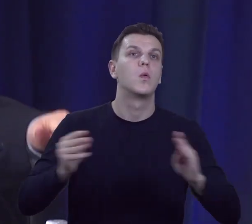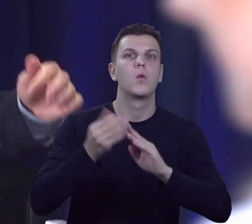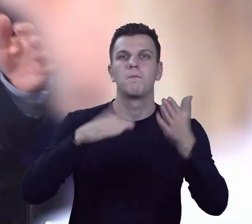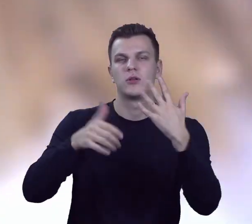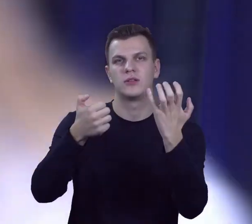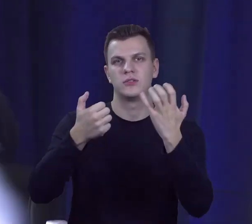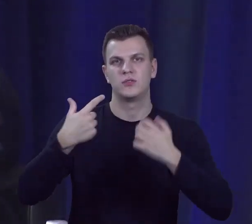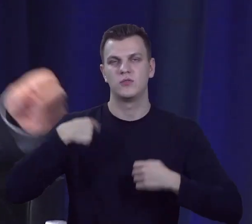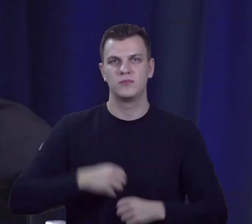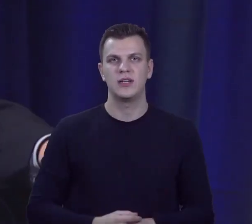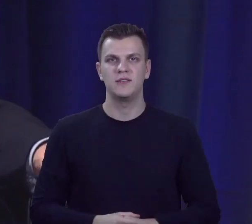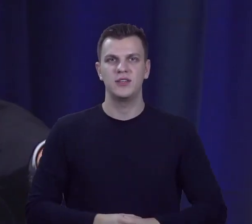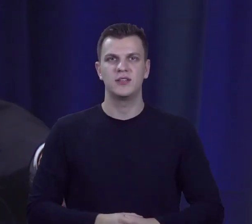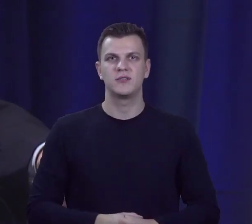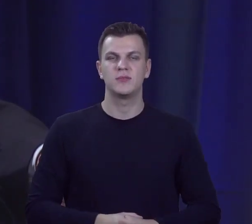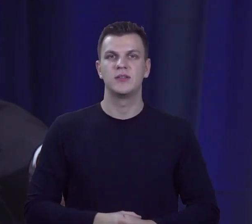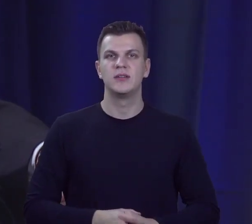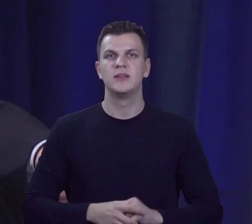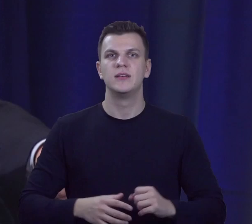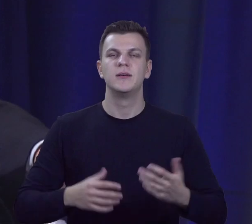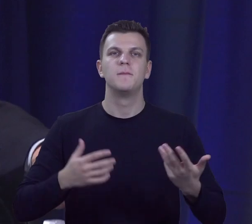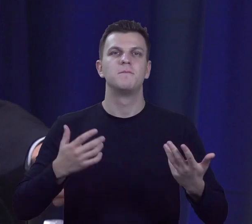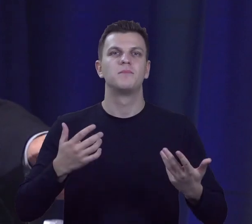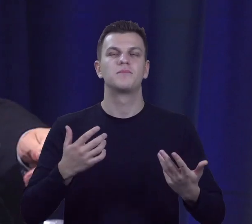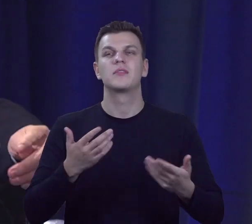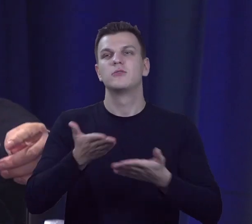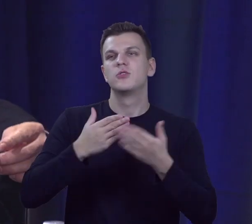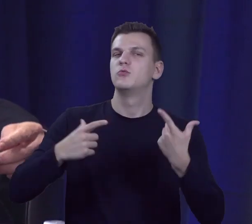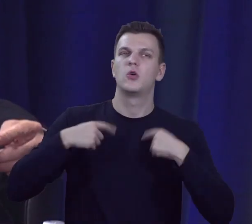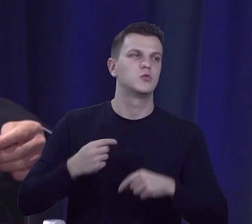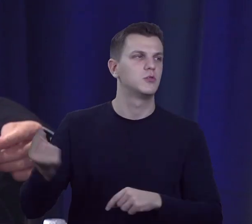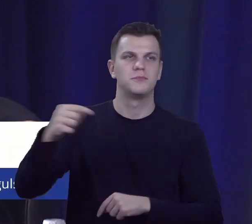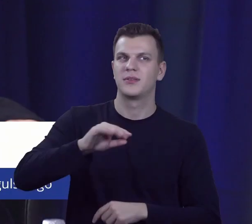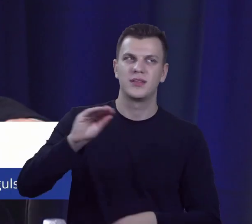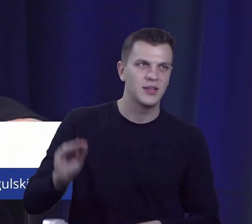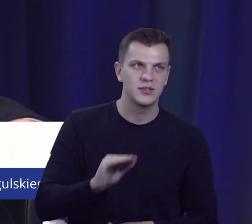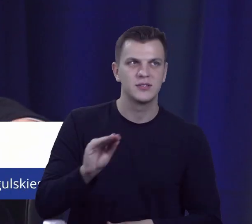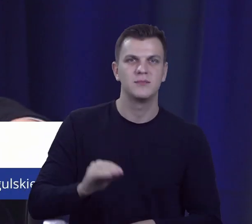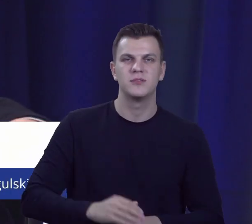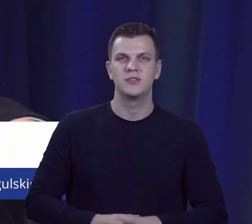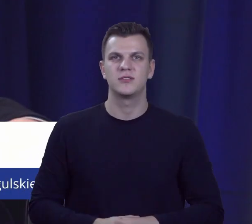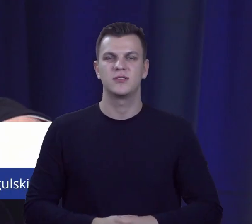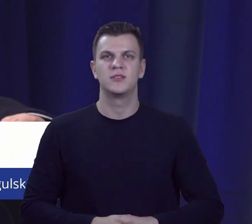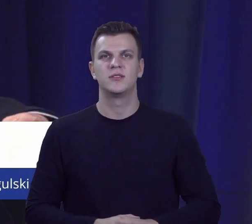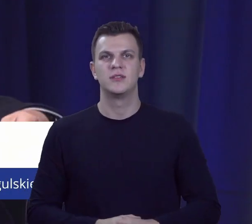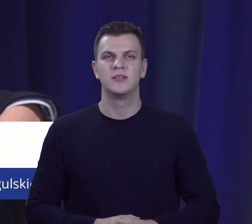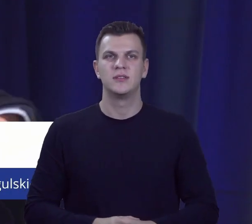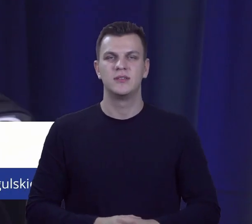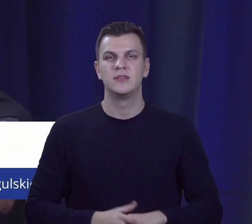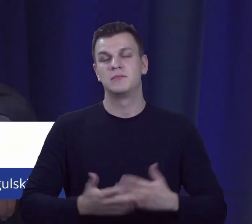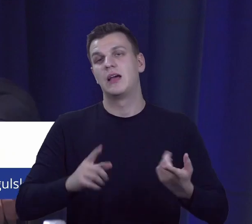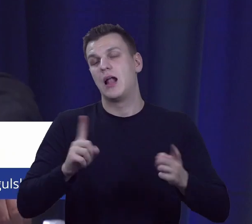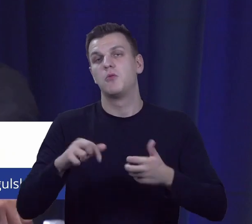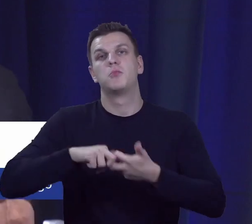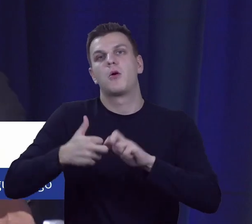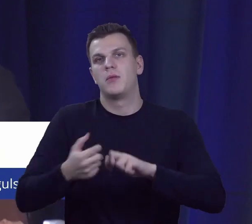osób. Rozumiem, że część osób jeszcze nie dotarła albo jakieś przeszkody nastąpiły. Za